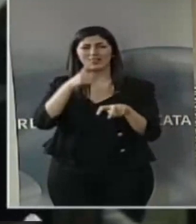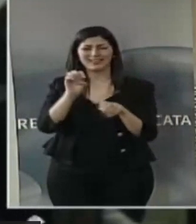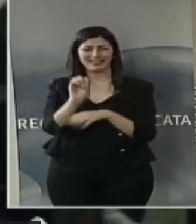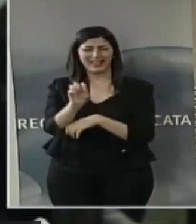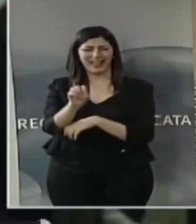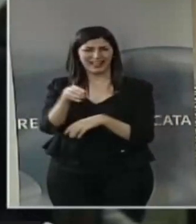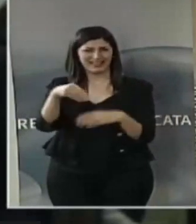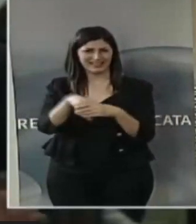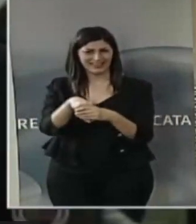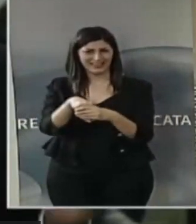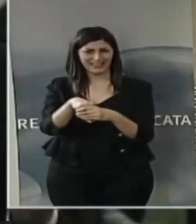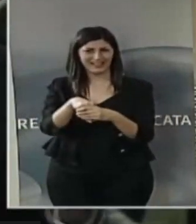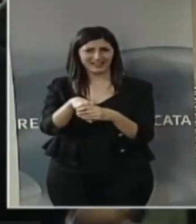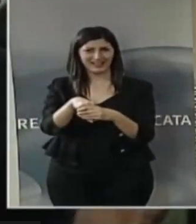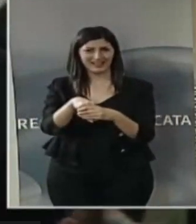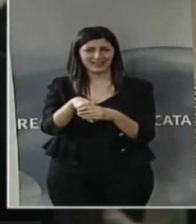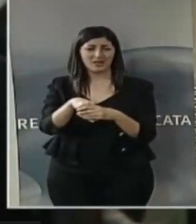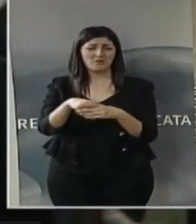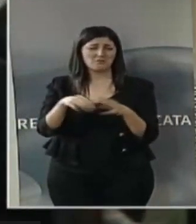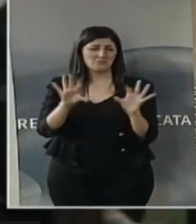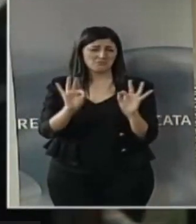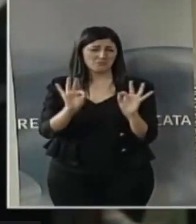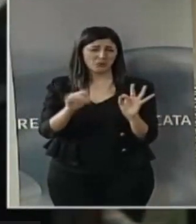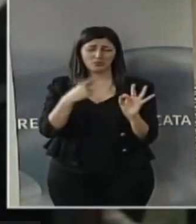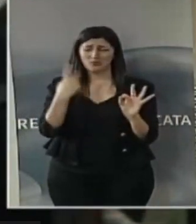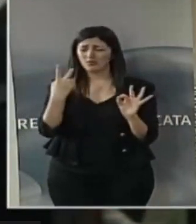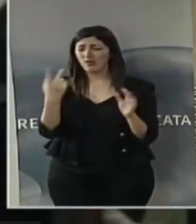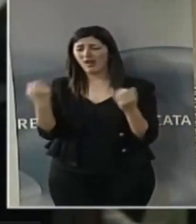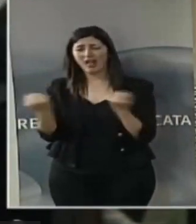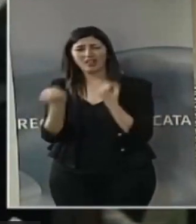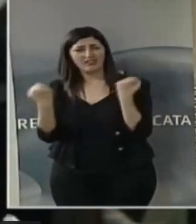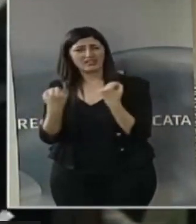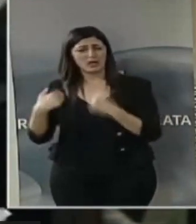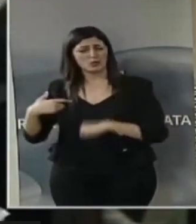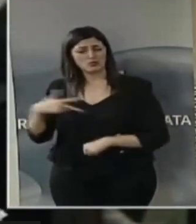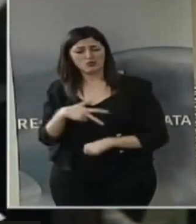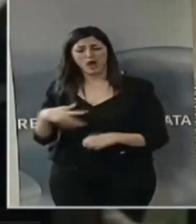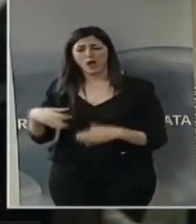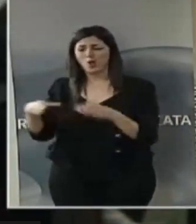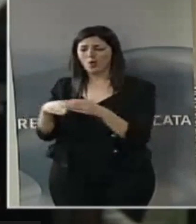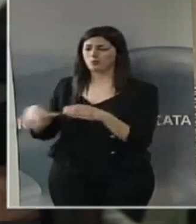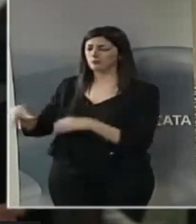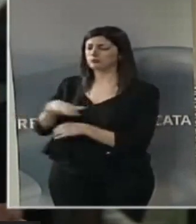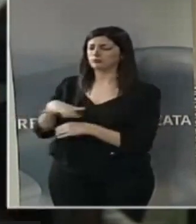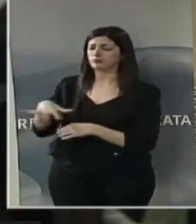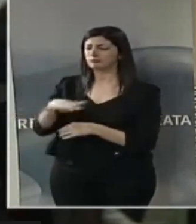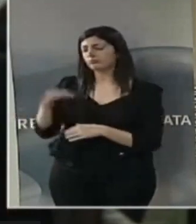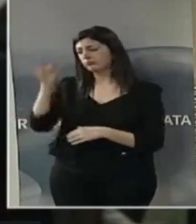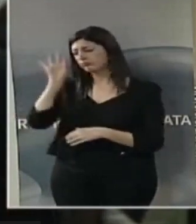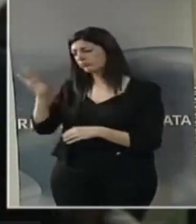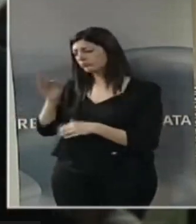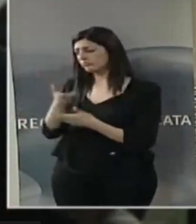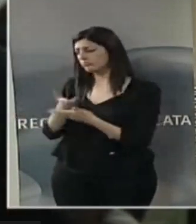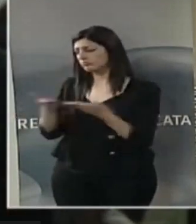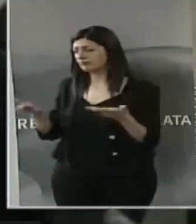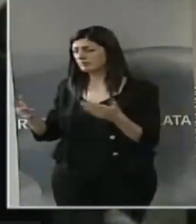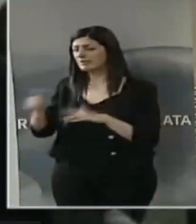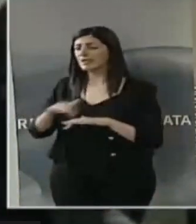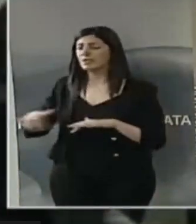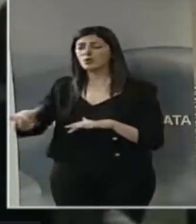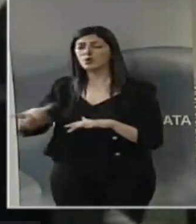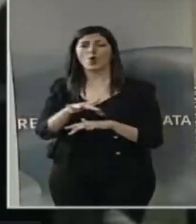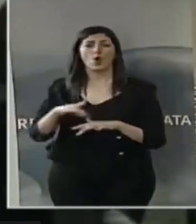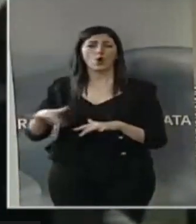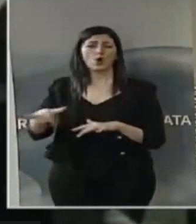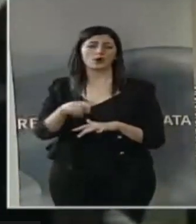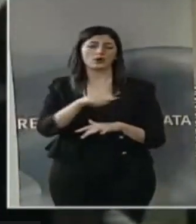le attività sociali delle comunità a cui si rivolgono nei territori dove le